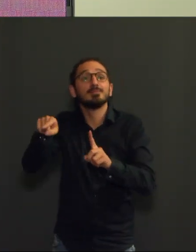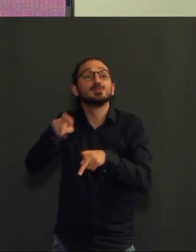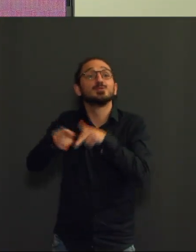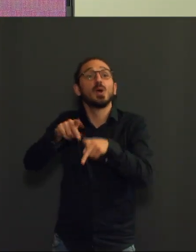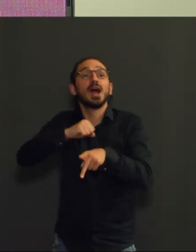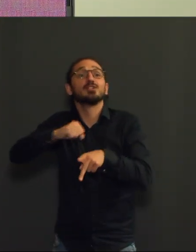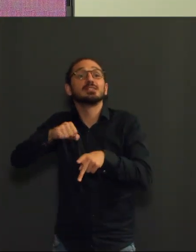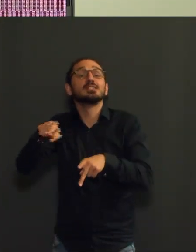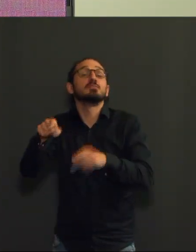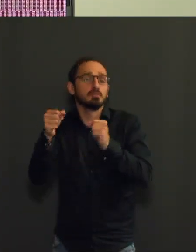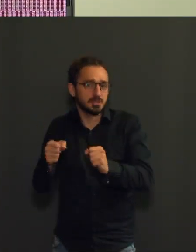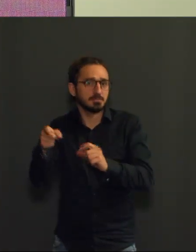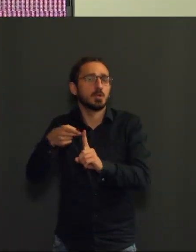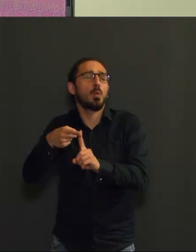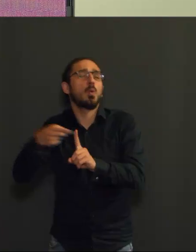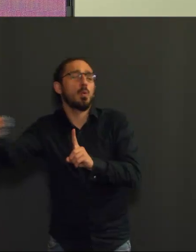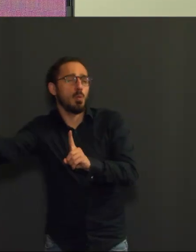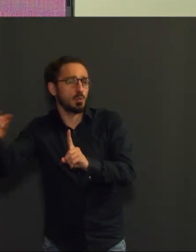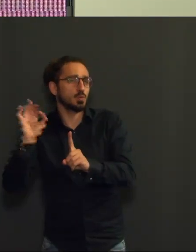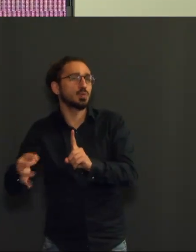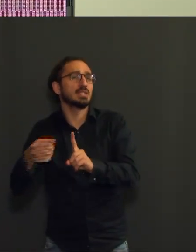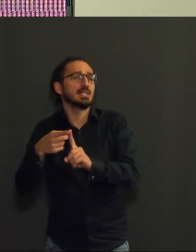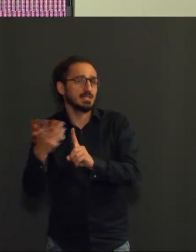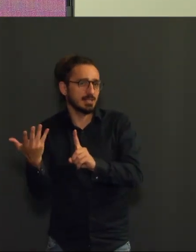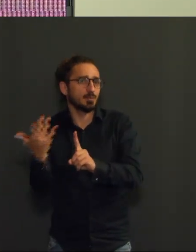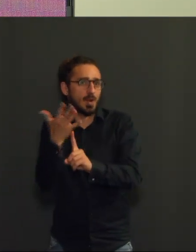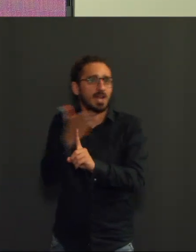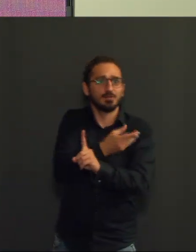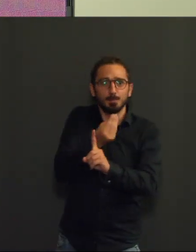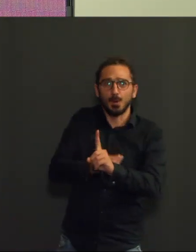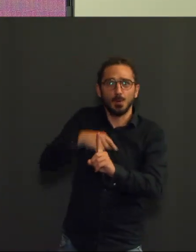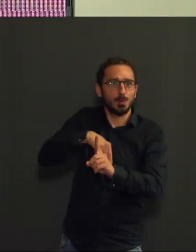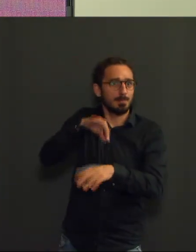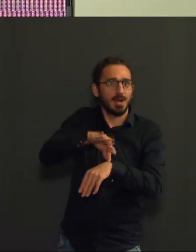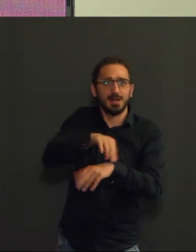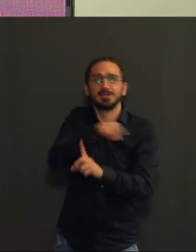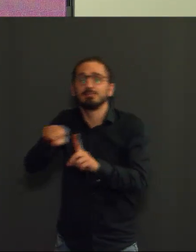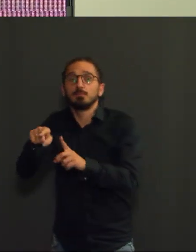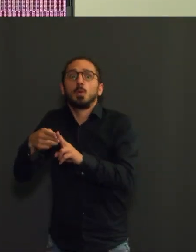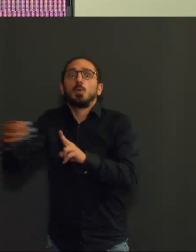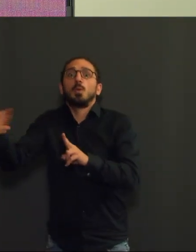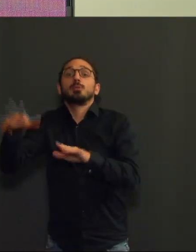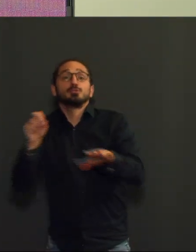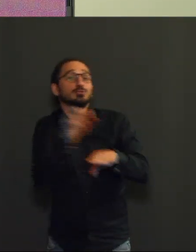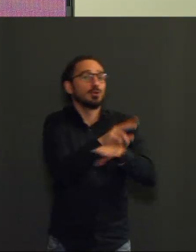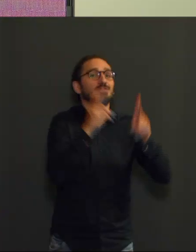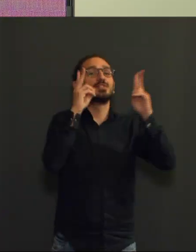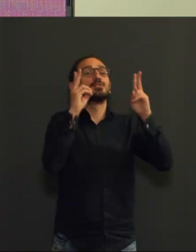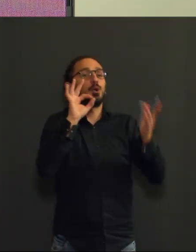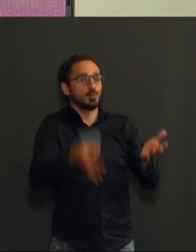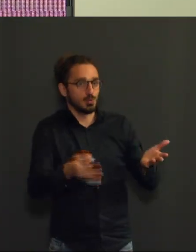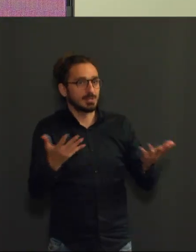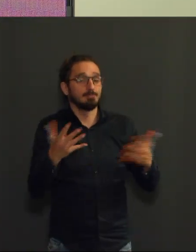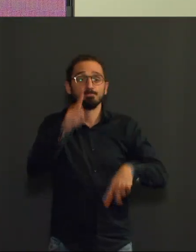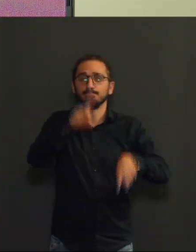possible en sortant sans qu'il y ait une issue fatale des soins intensifs en question. C'est probablement cette modulation entre